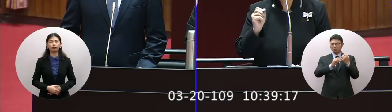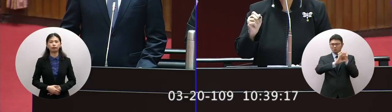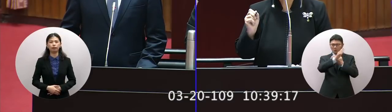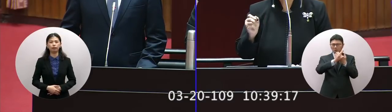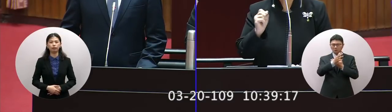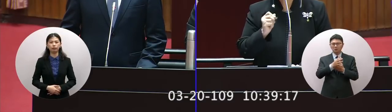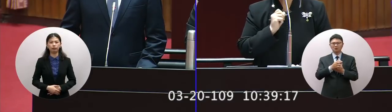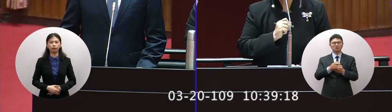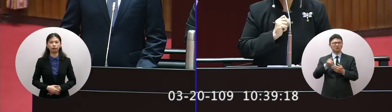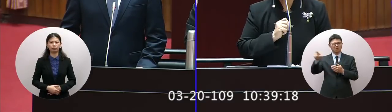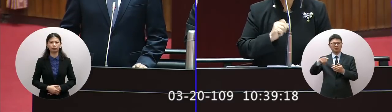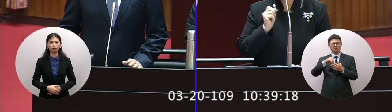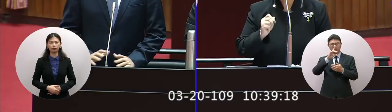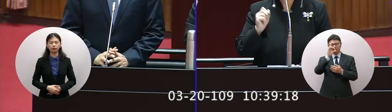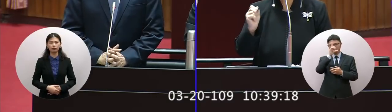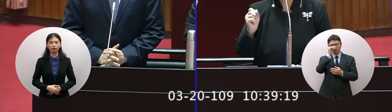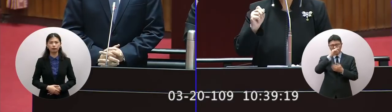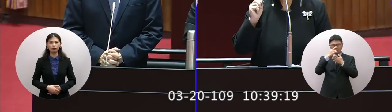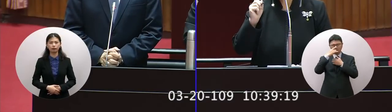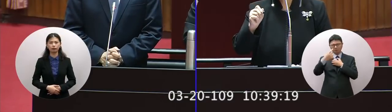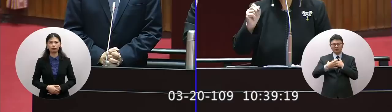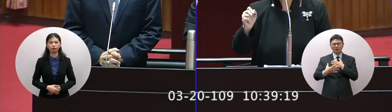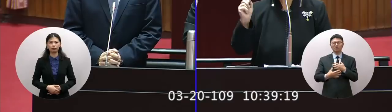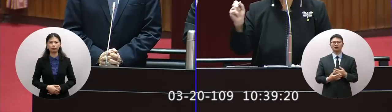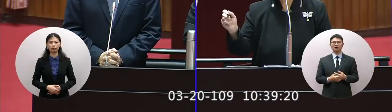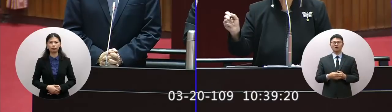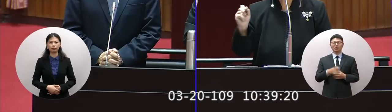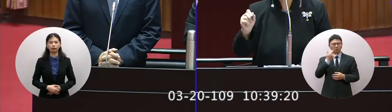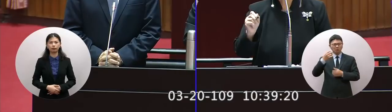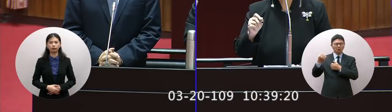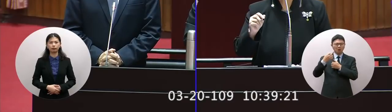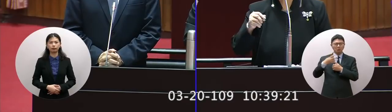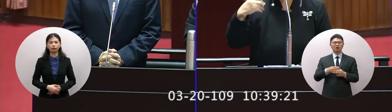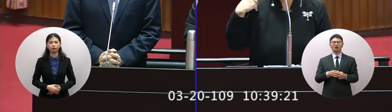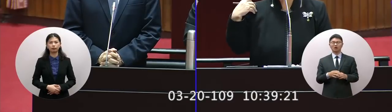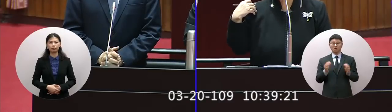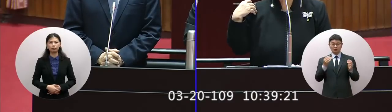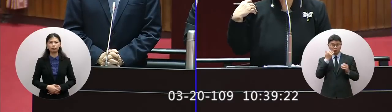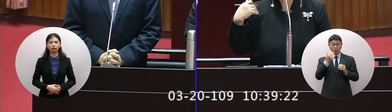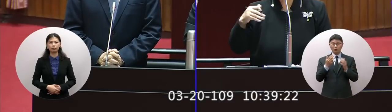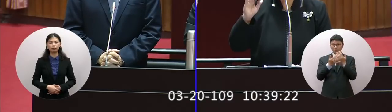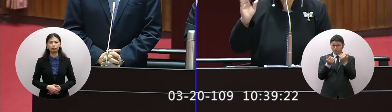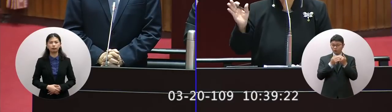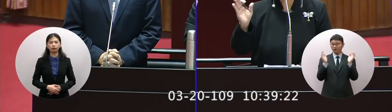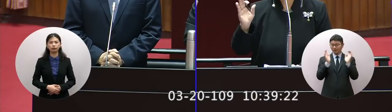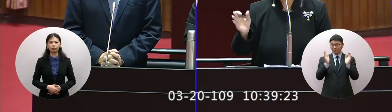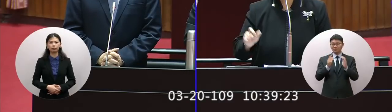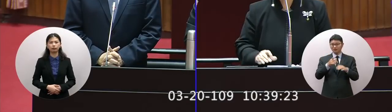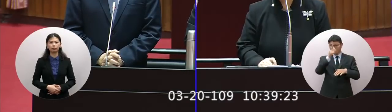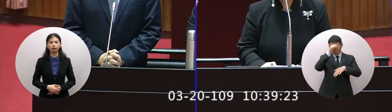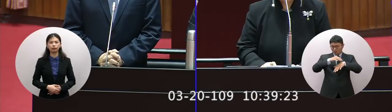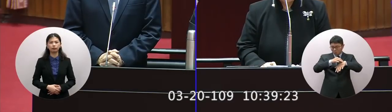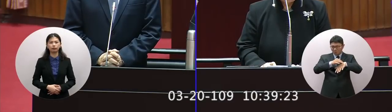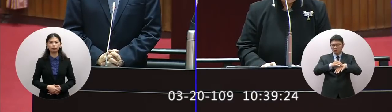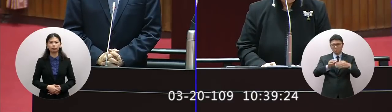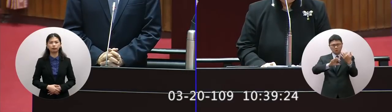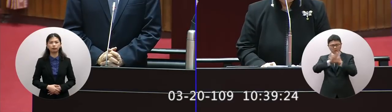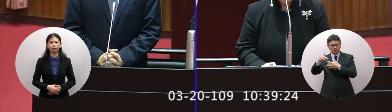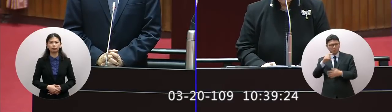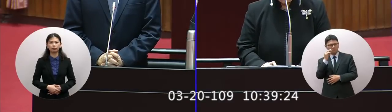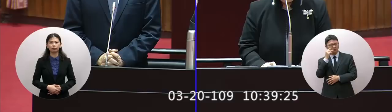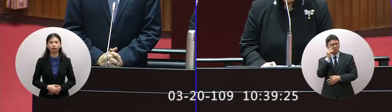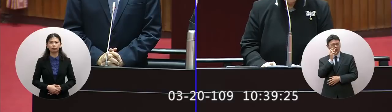歧視現在很多家庭都反映那孩子在外面台灣孩子是隱私的孩子防皮膚的孩子大家都對他們很不好